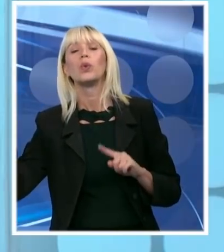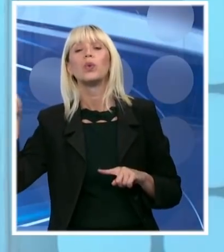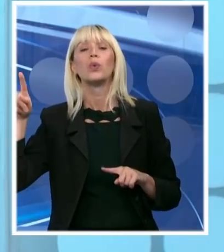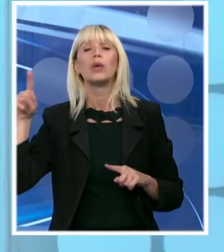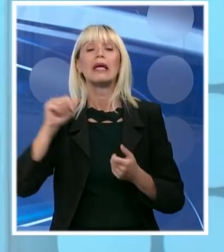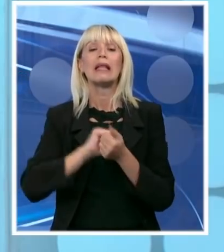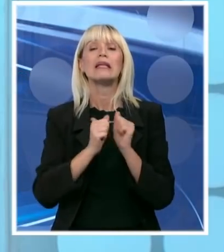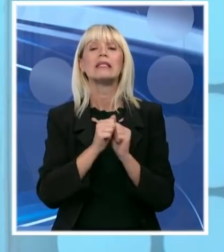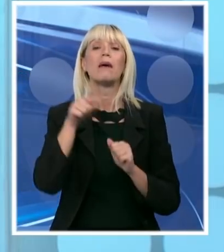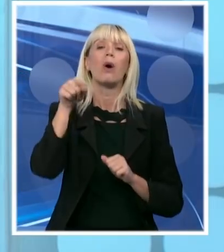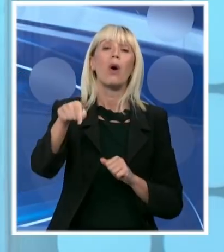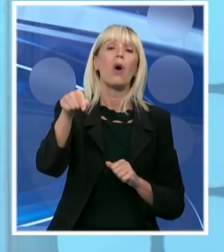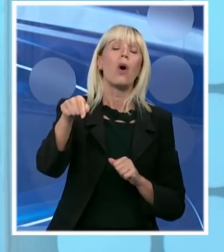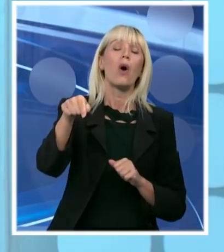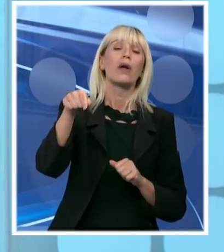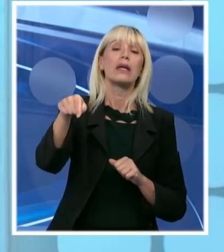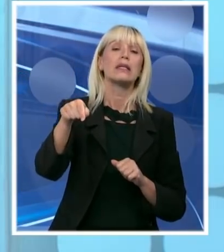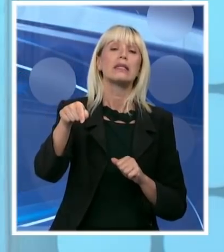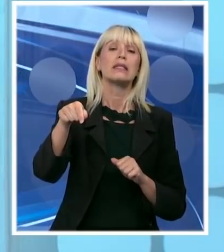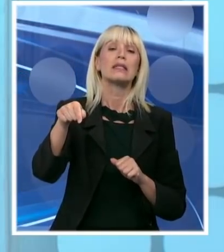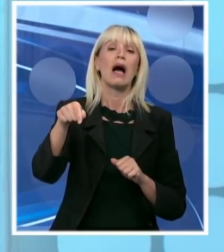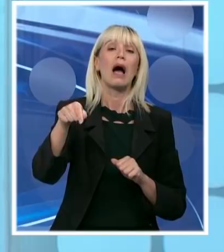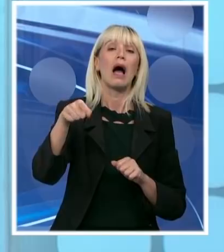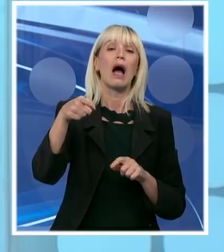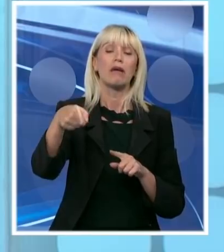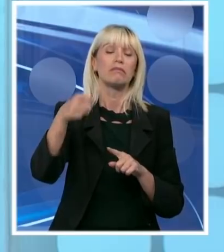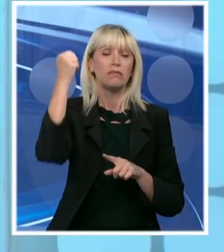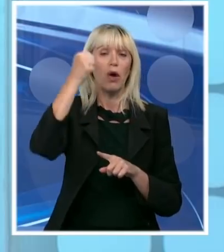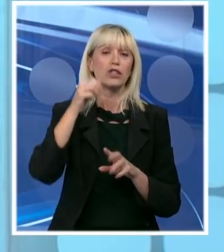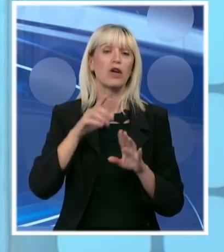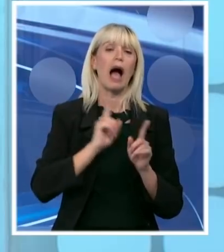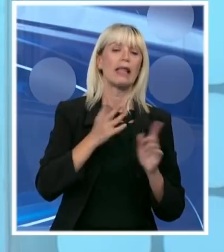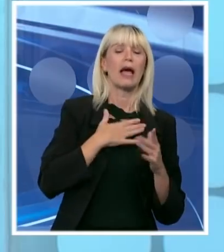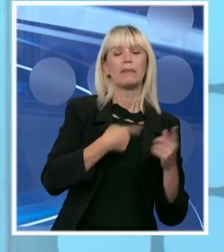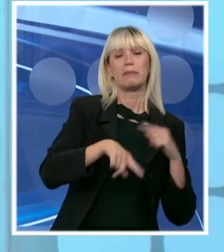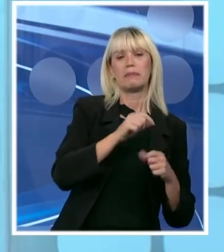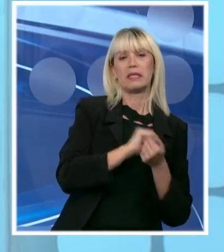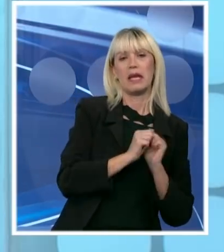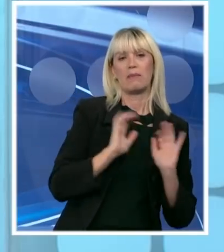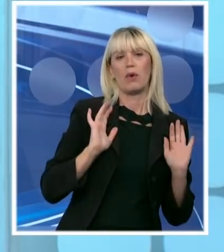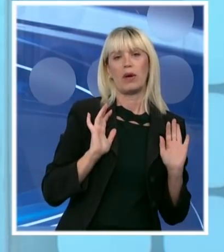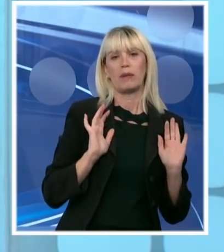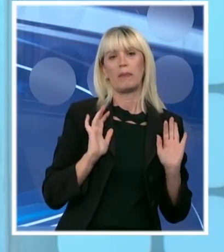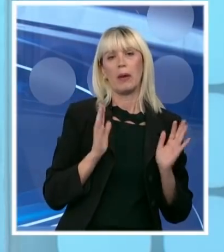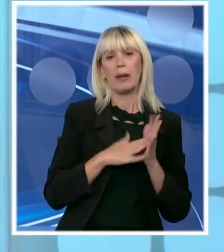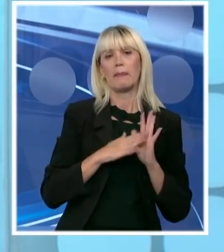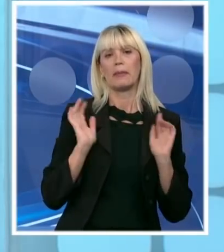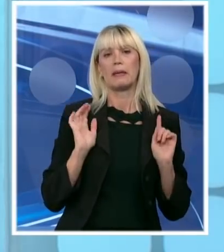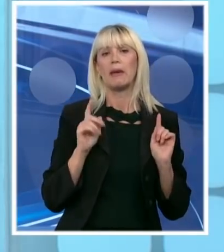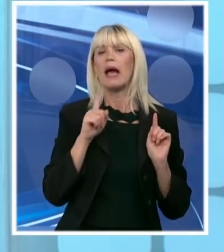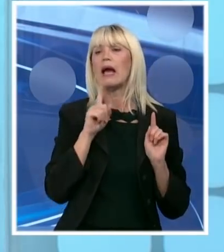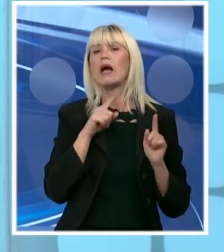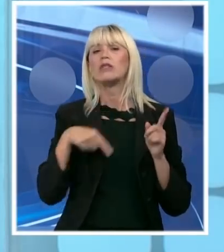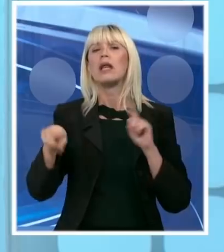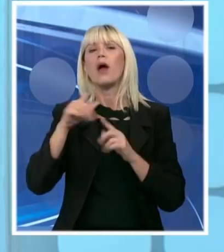ne budemo slučajno mi, pošto smo mi spremni da se borimo za kafiće i za Skupštinu Srbije. Ako mogu neki naši da se vrate na vlast,